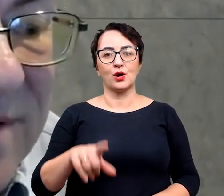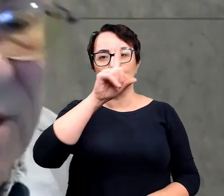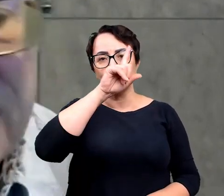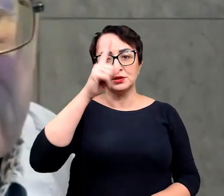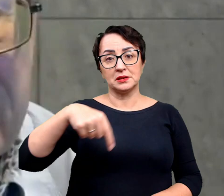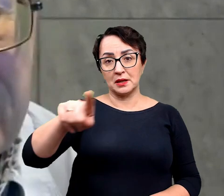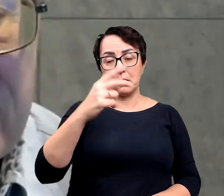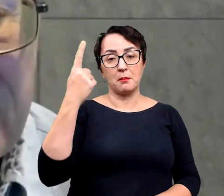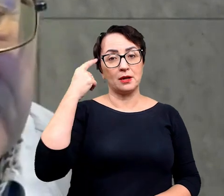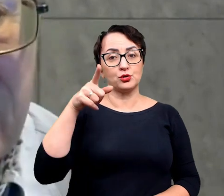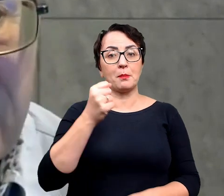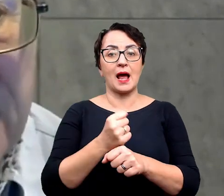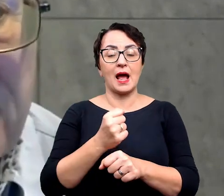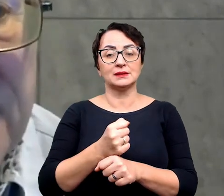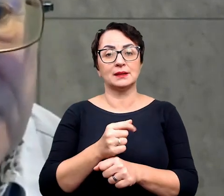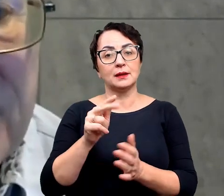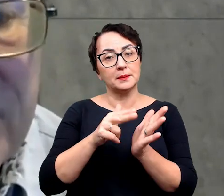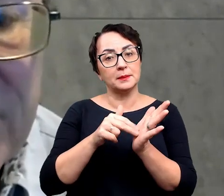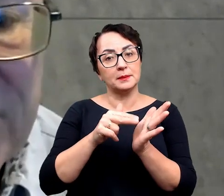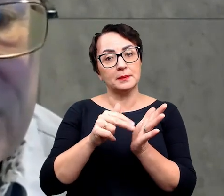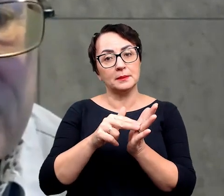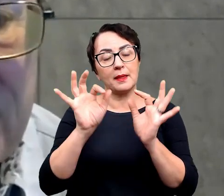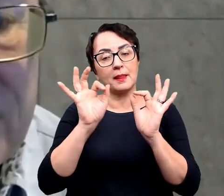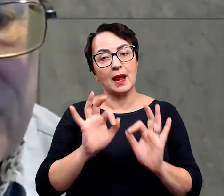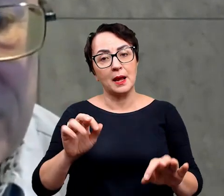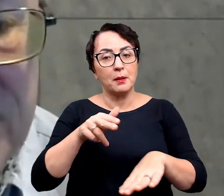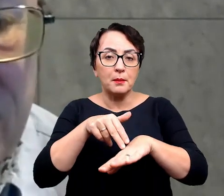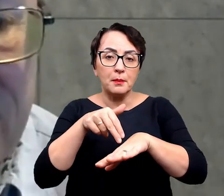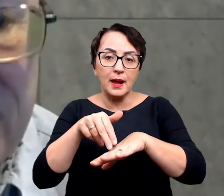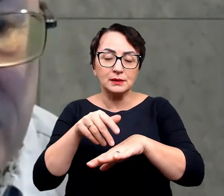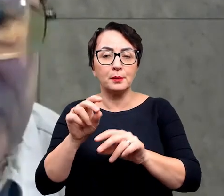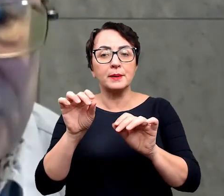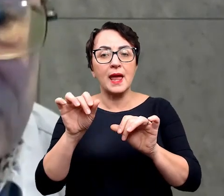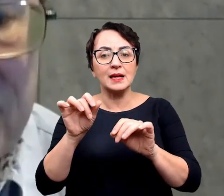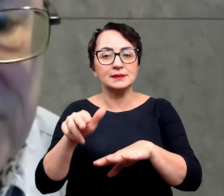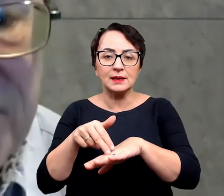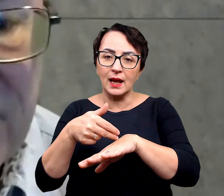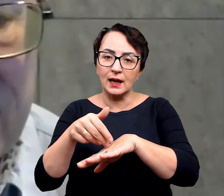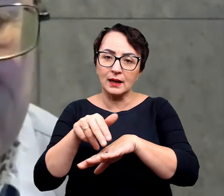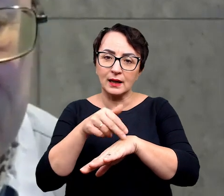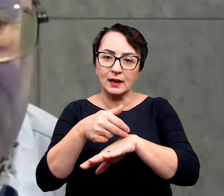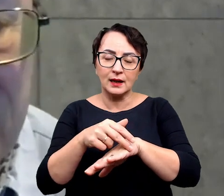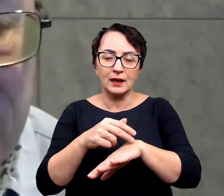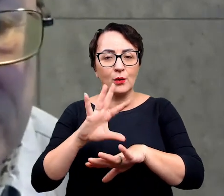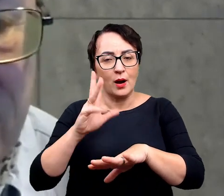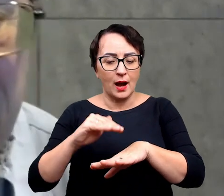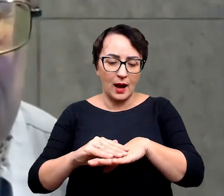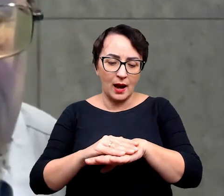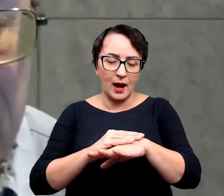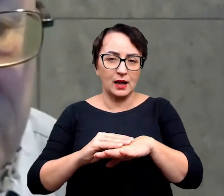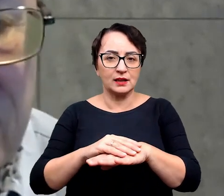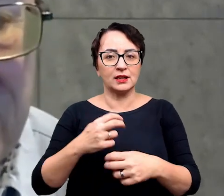Ludzie uważają, że no to jest taka praca z pędzelkiem, tak tutaj odsłanianie w piaseczku, tam pędzlowanie, tak i się tam